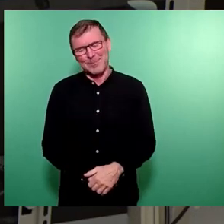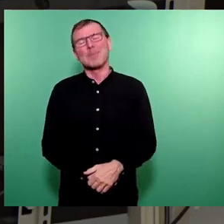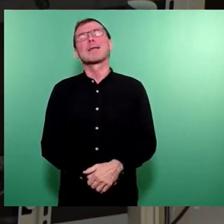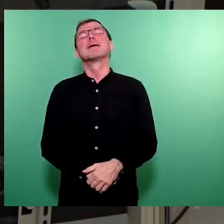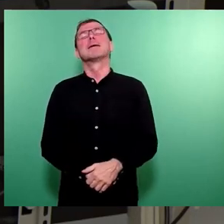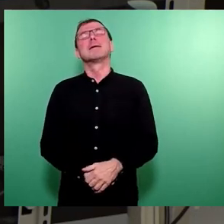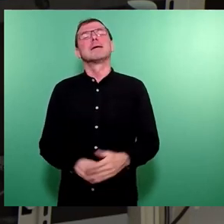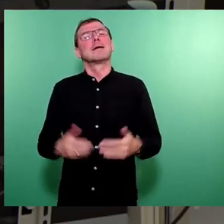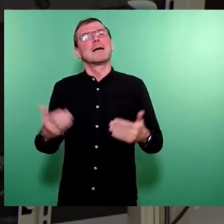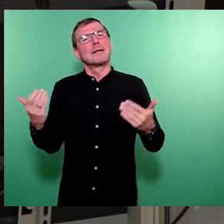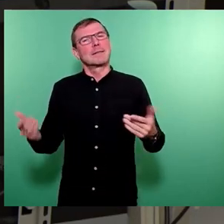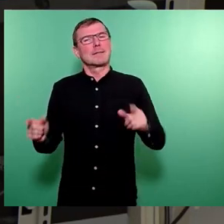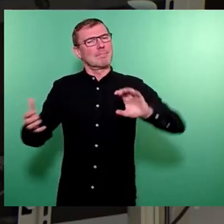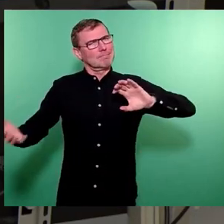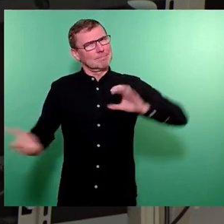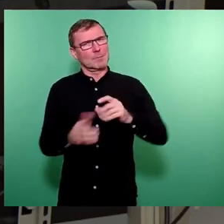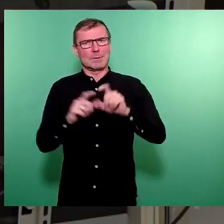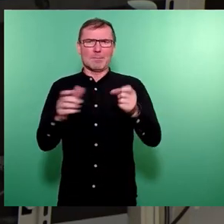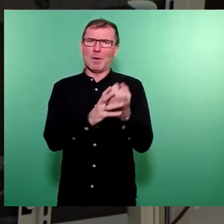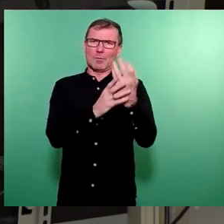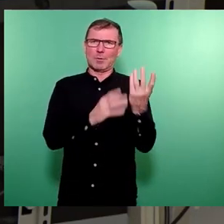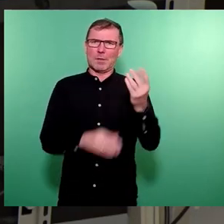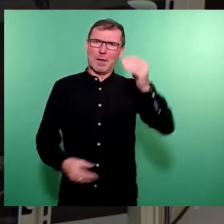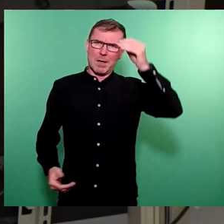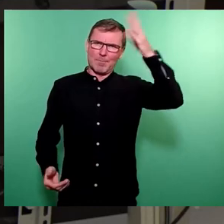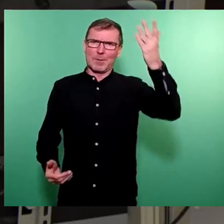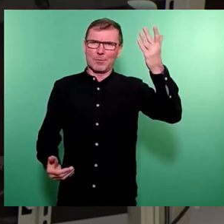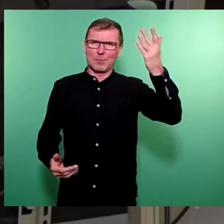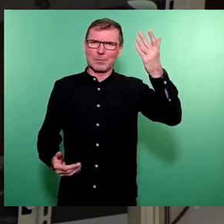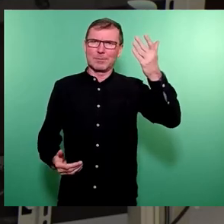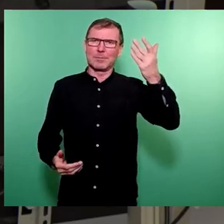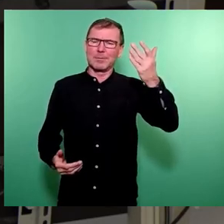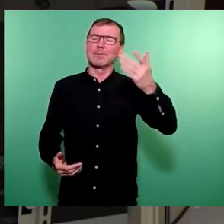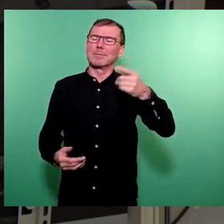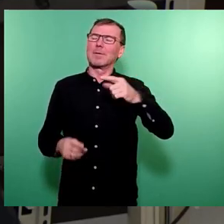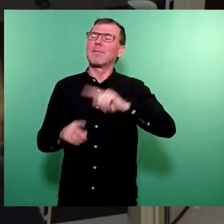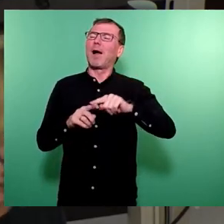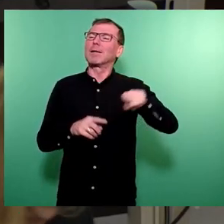Das wäre es jetzt kurz zu Kultur. Die Bildung macht bestimmt jemand noch von den anderen.